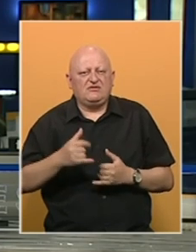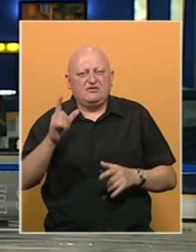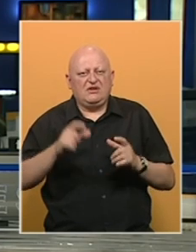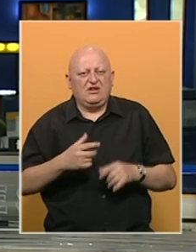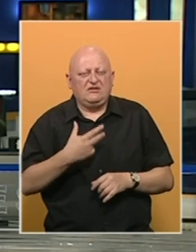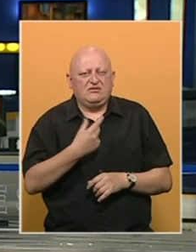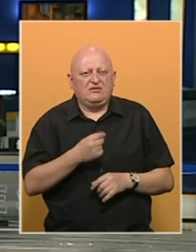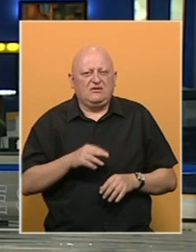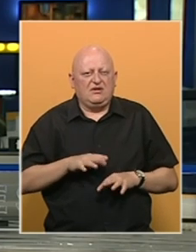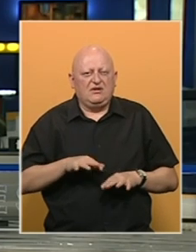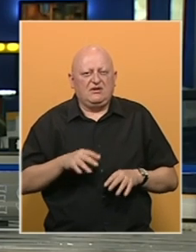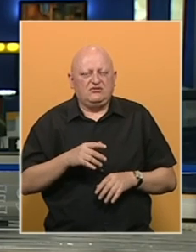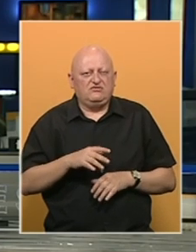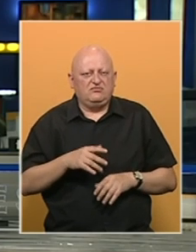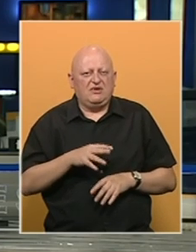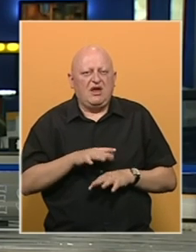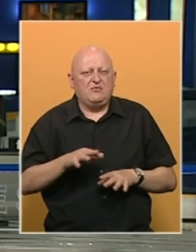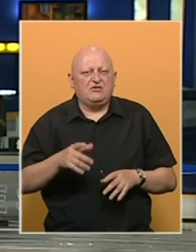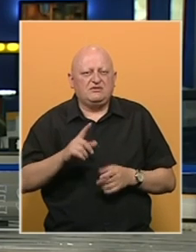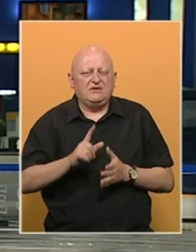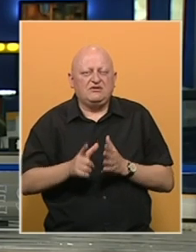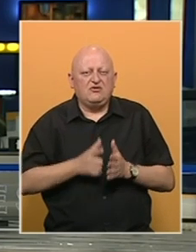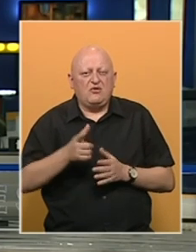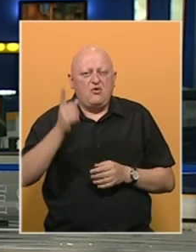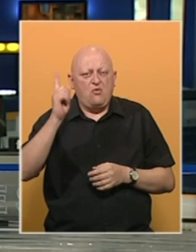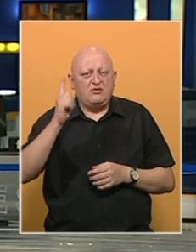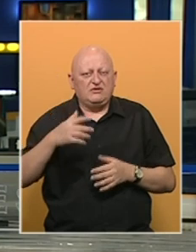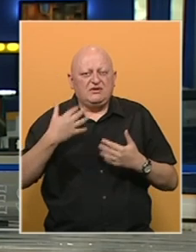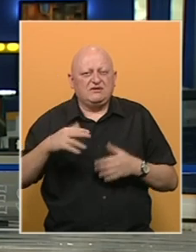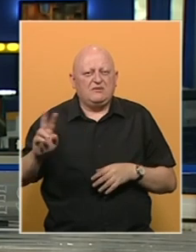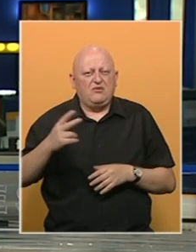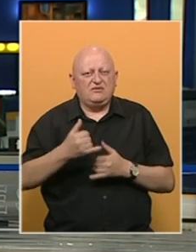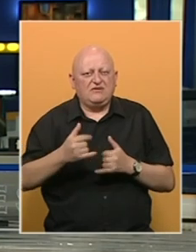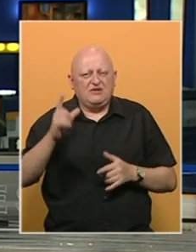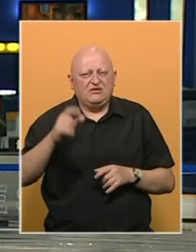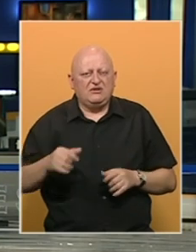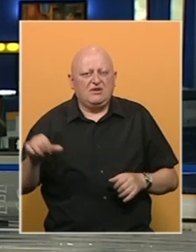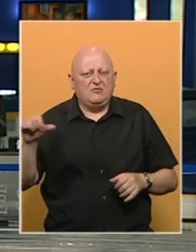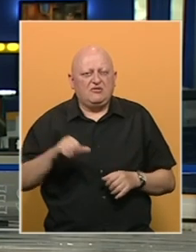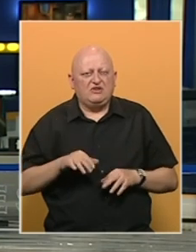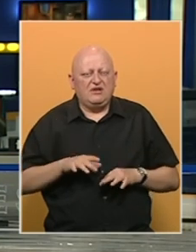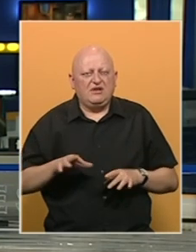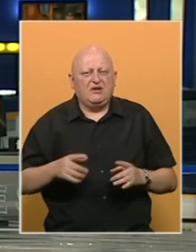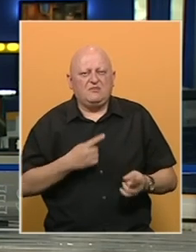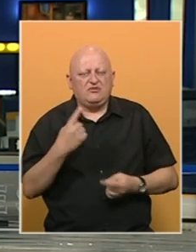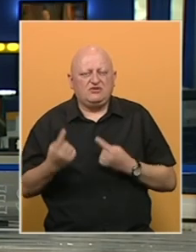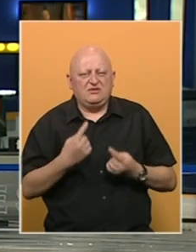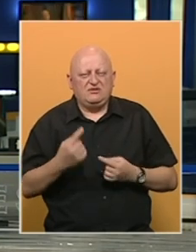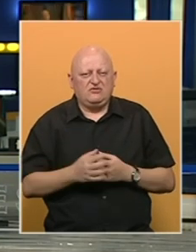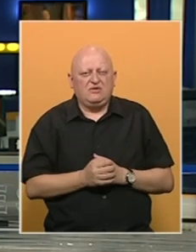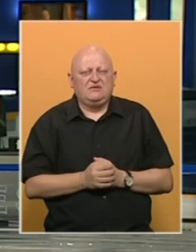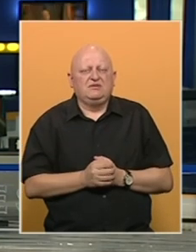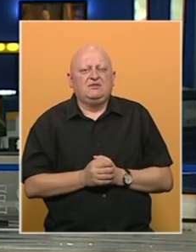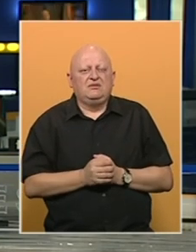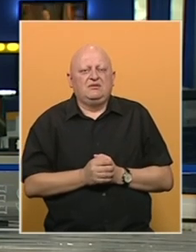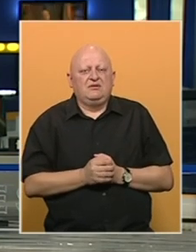zainteresovanost građana za vakcinaciju. Epidemiolozi istovremeno upozoravaju na slab oziv građana i pogoršanje epidemiološke